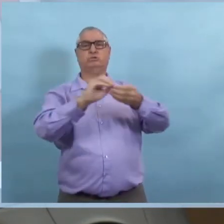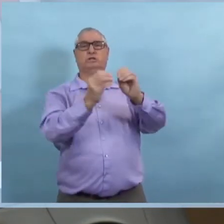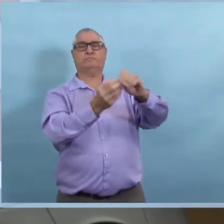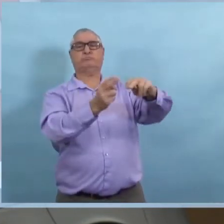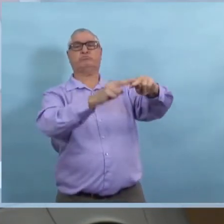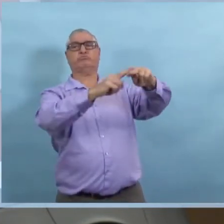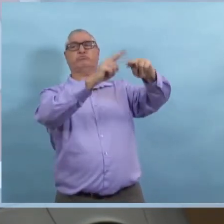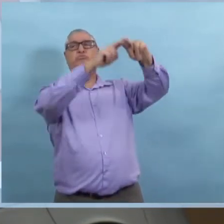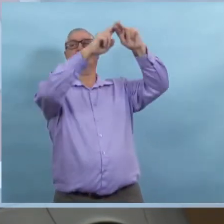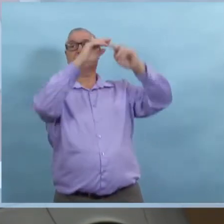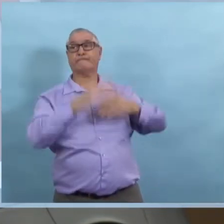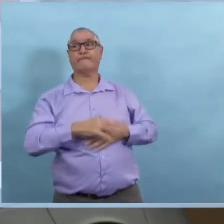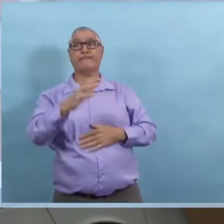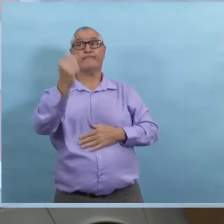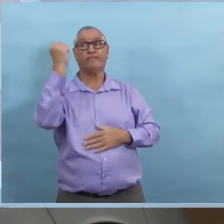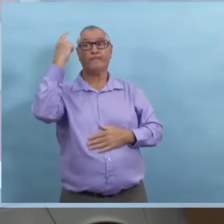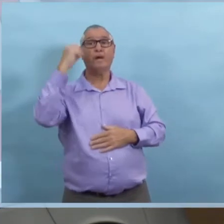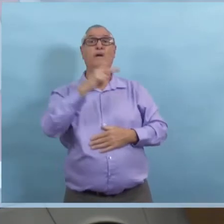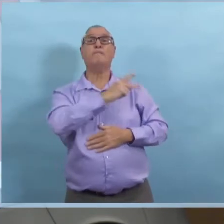ce virus.